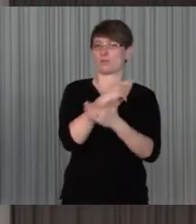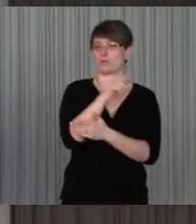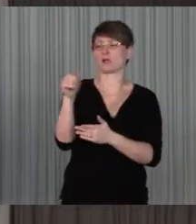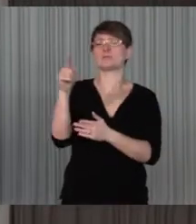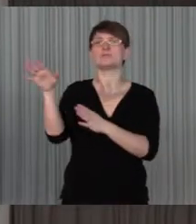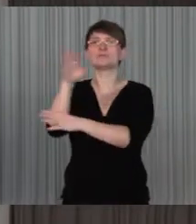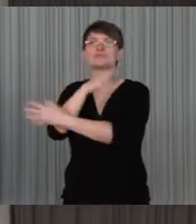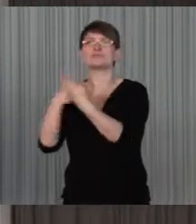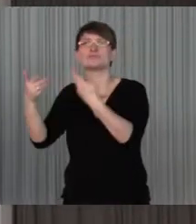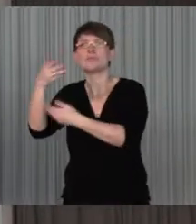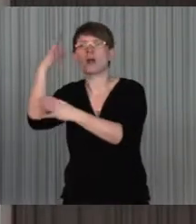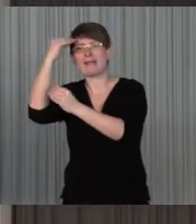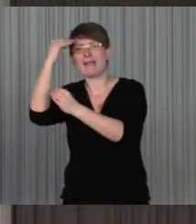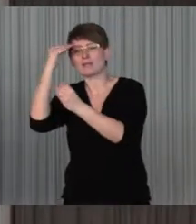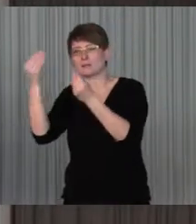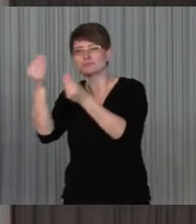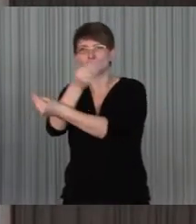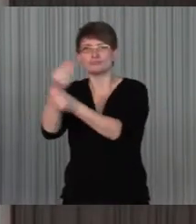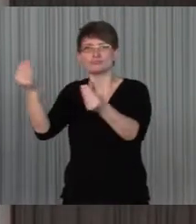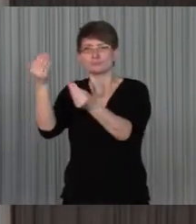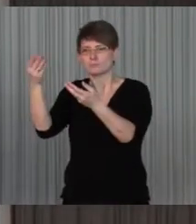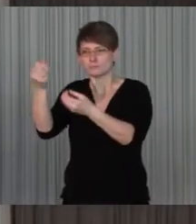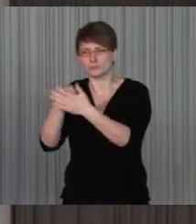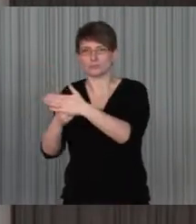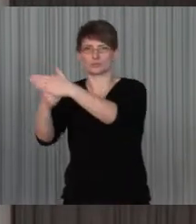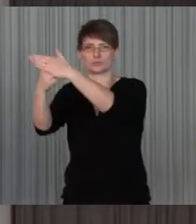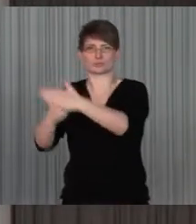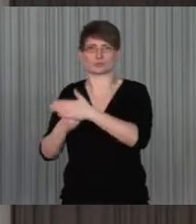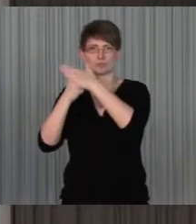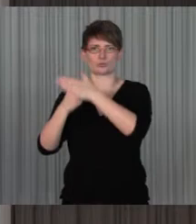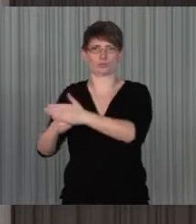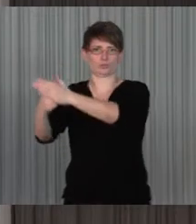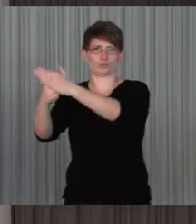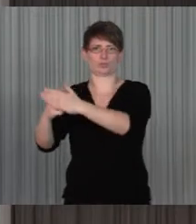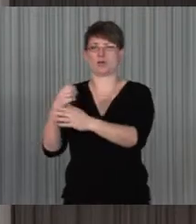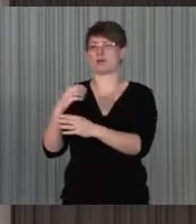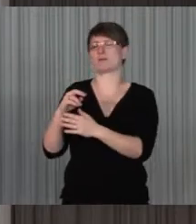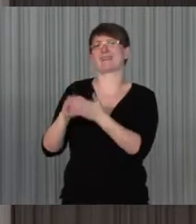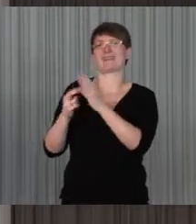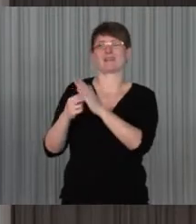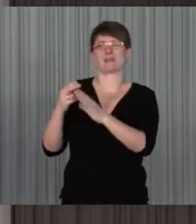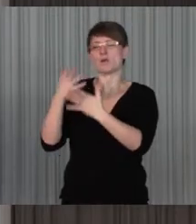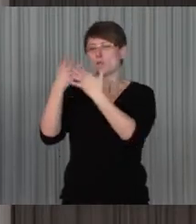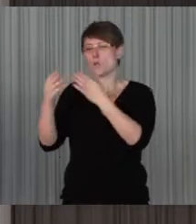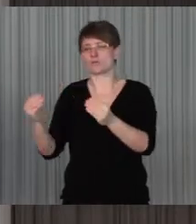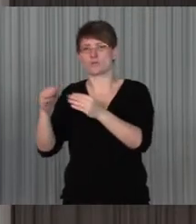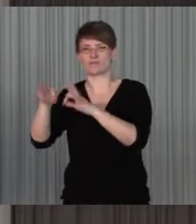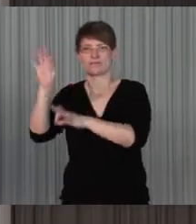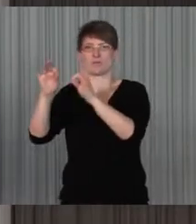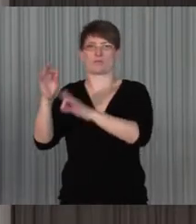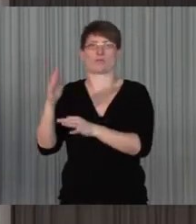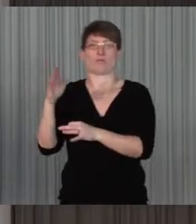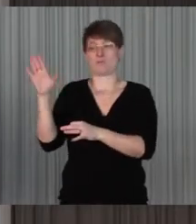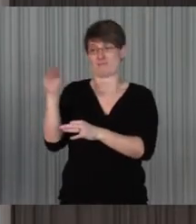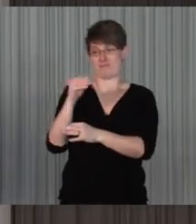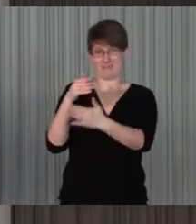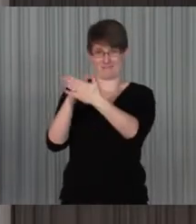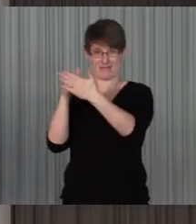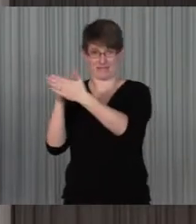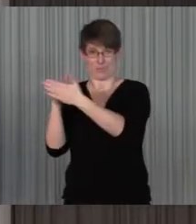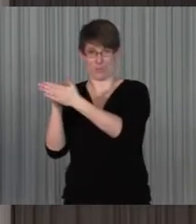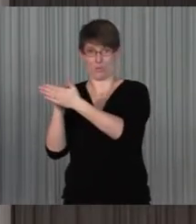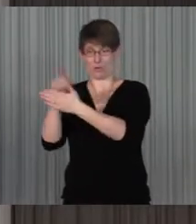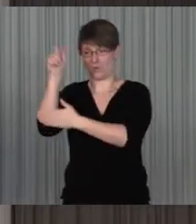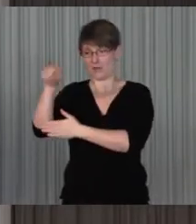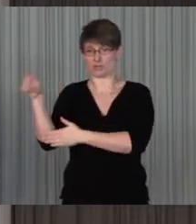Umgang mit digitalen alltäglichen Problemstellungen entwickelt und das Herangehen ist, dass Menschen mit Behinderung eben Experten sind im Aufspüren